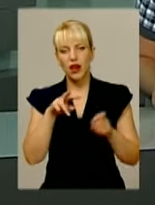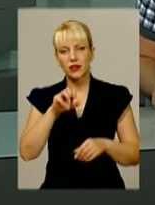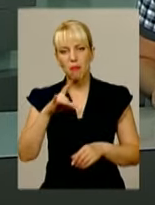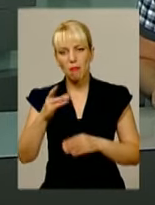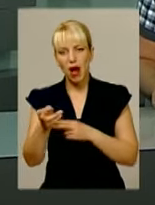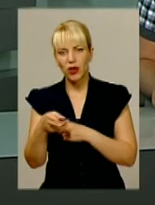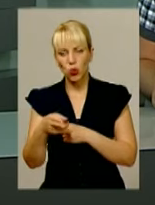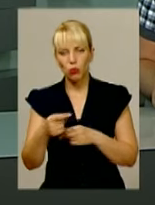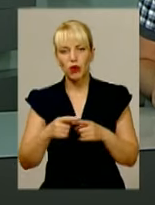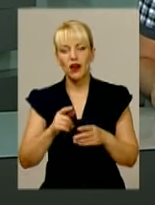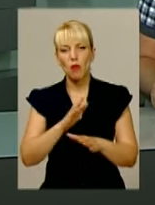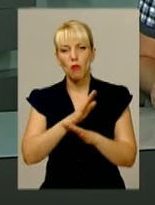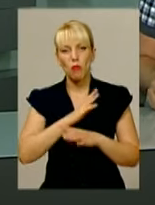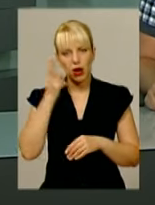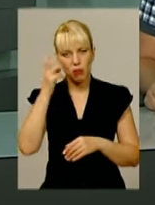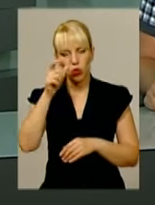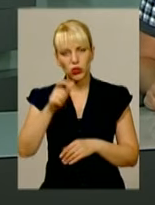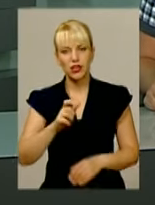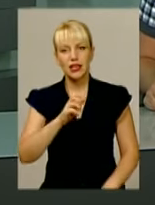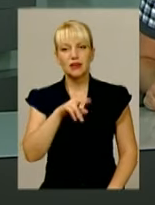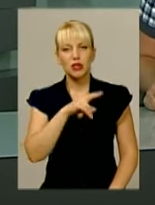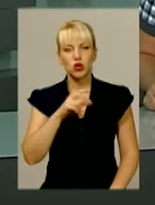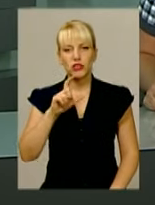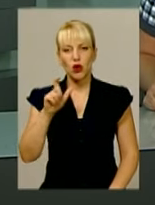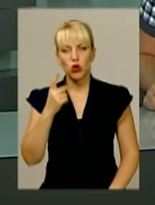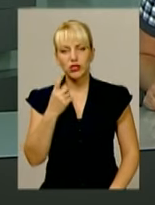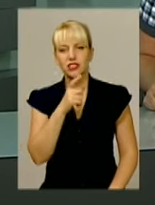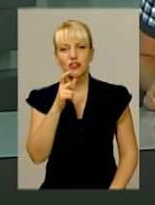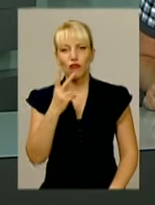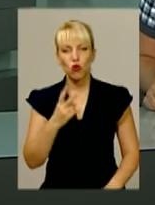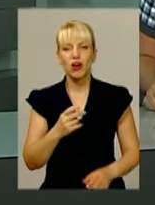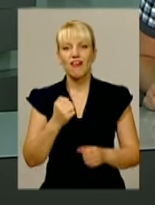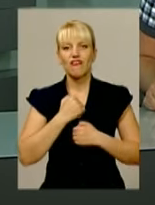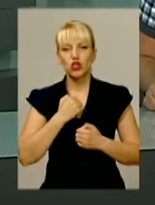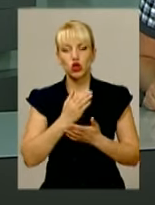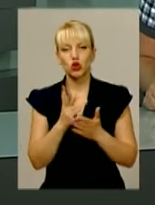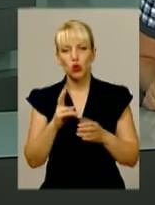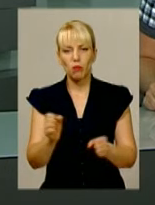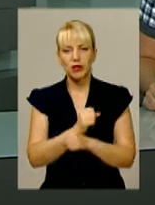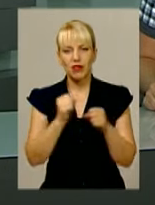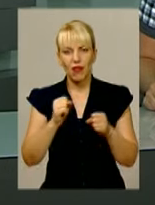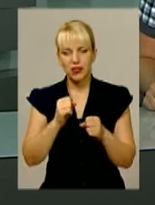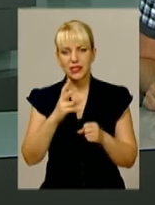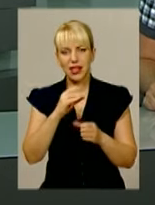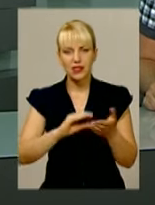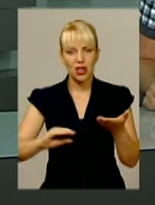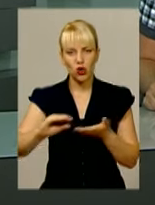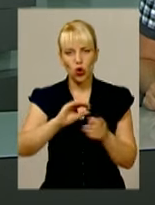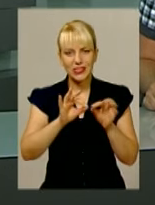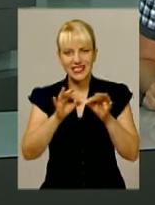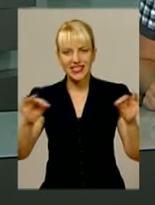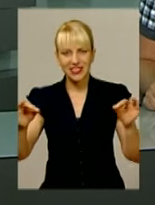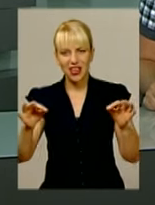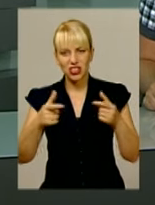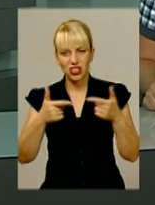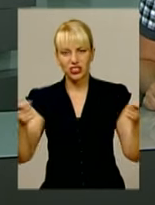подолянин сапер Дмитро Загородній. Один з двох військовослужбовців, які підірвалися на розтяжці, встановленій ворогом. Про це повідомили у прес